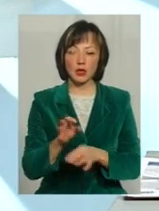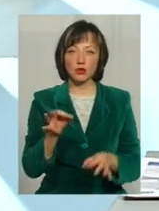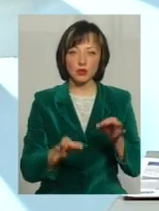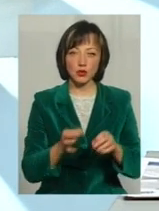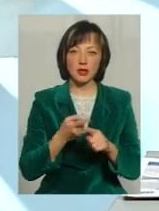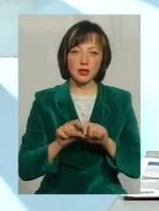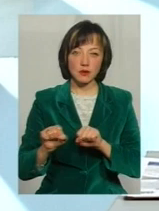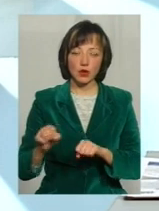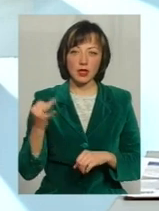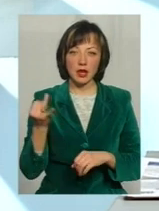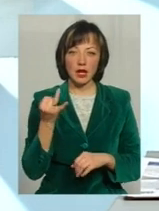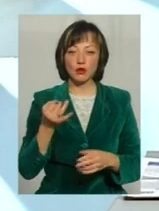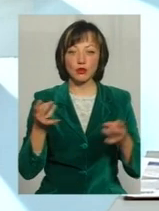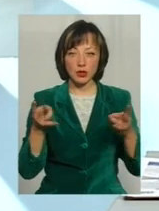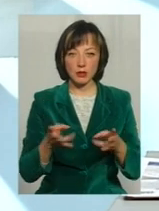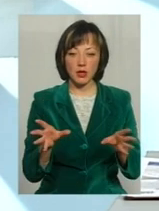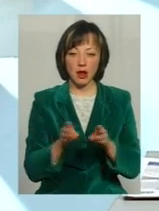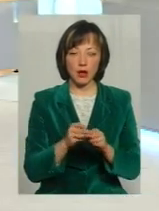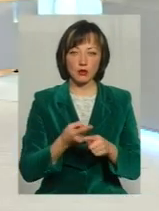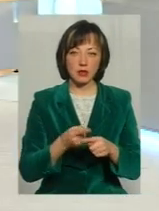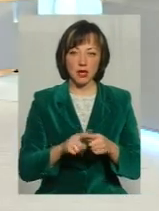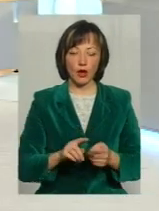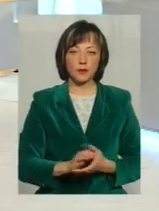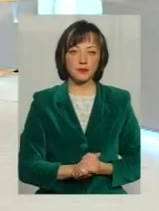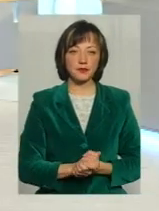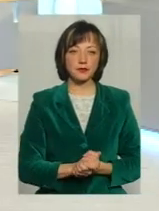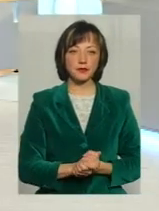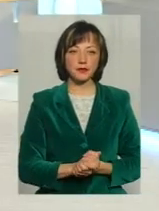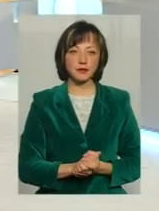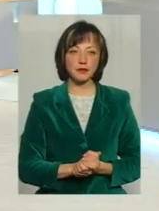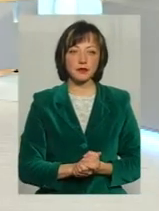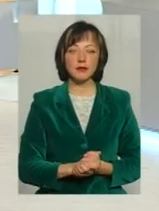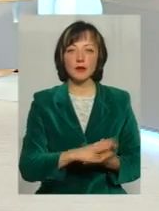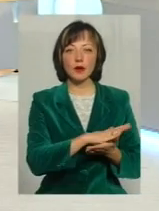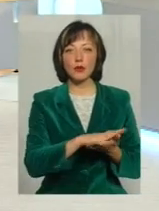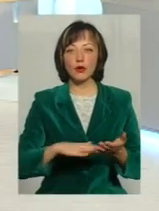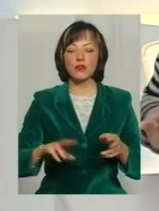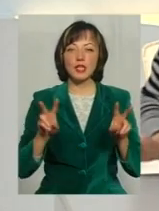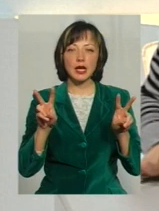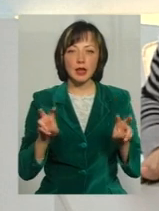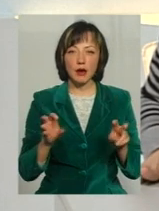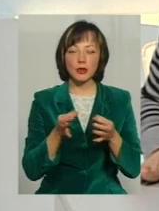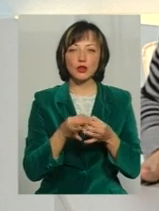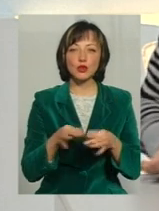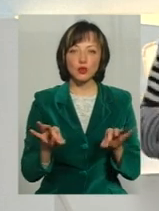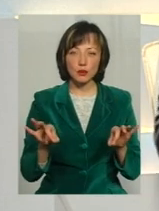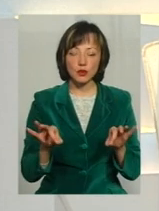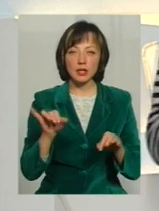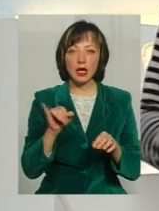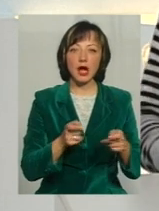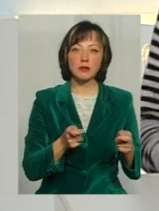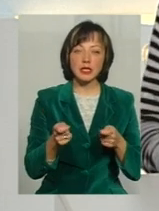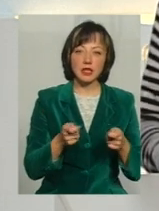відстою в суді її інтересу Якщо потрібно, а разом з нею Власне, продовження теми доступності і